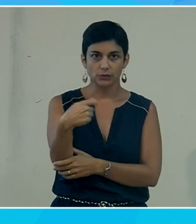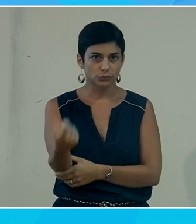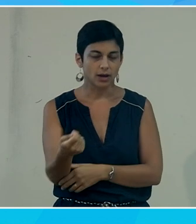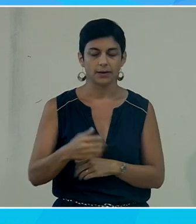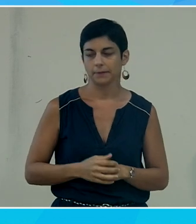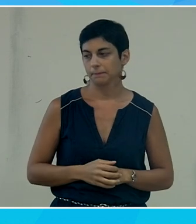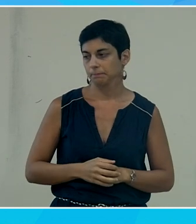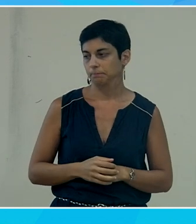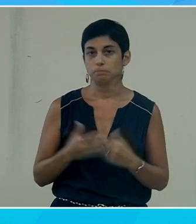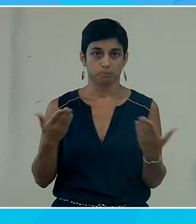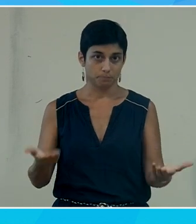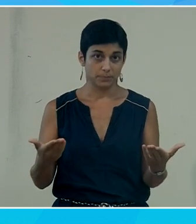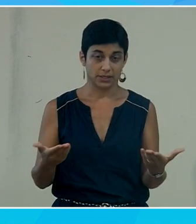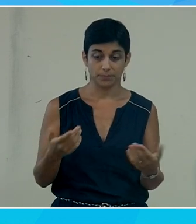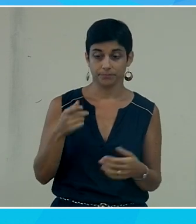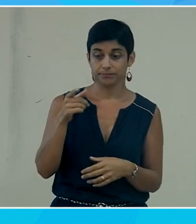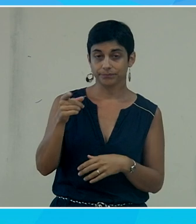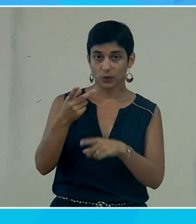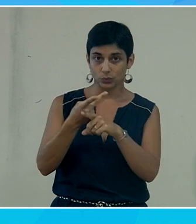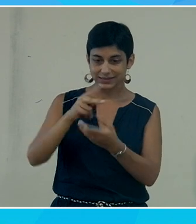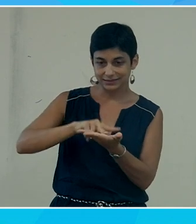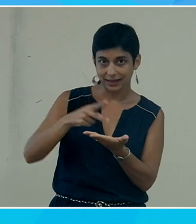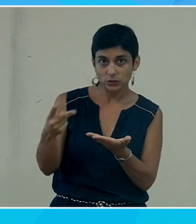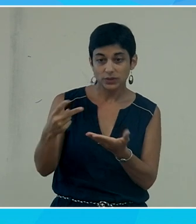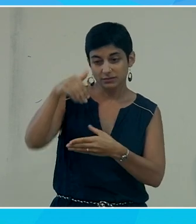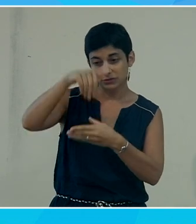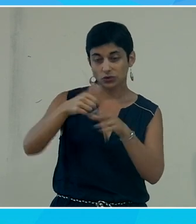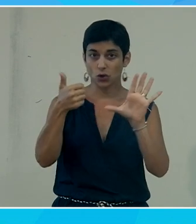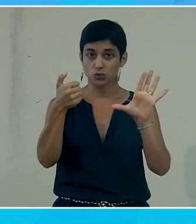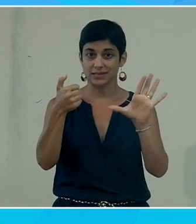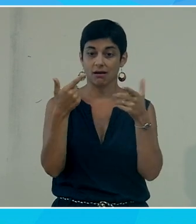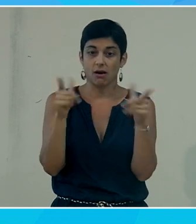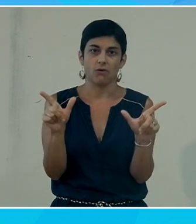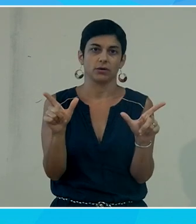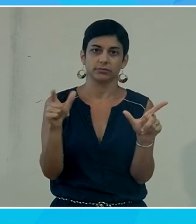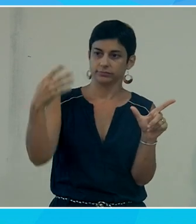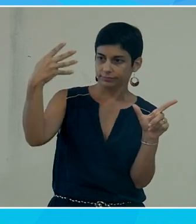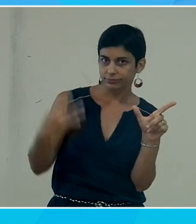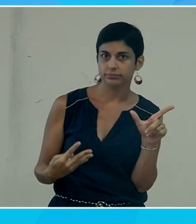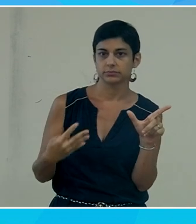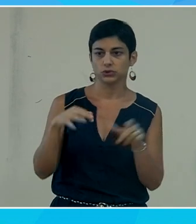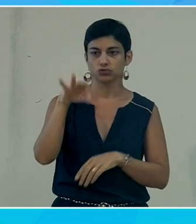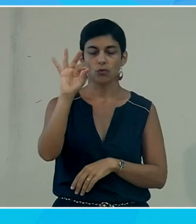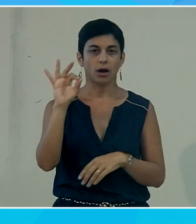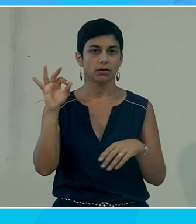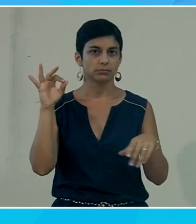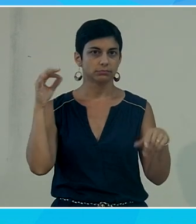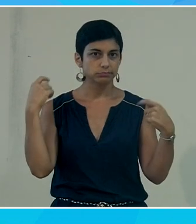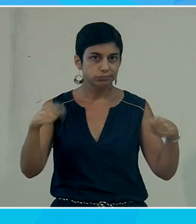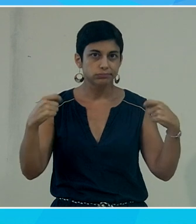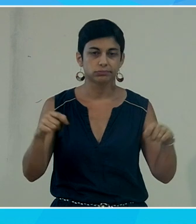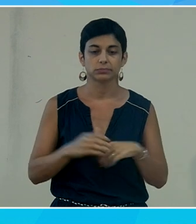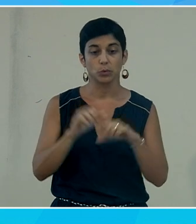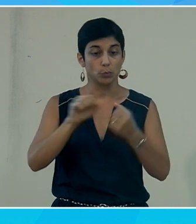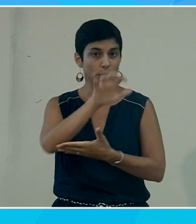et ce traducteur il intègre 60 langues donc aujourd'hui j'ai 60 langues sur lesquelles je vais pouvoir traduire mon